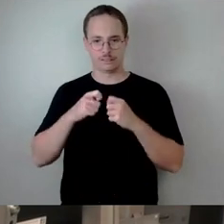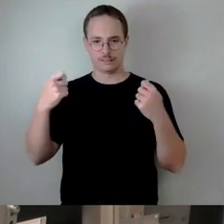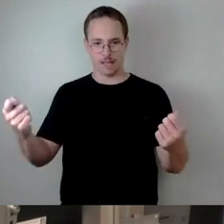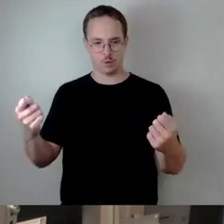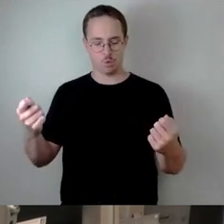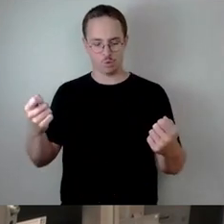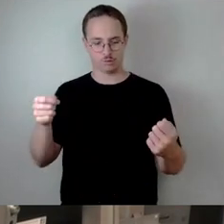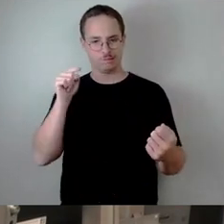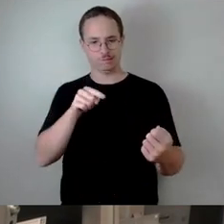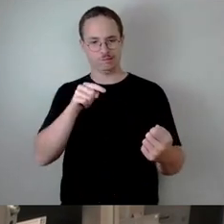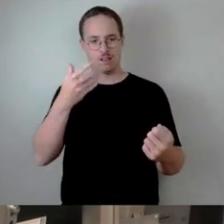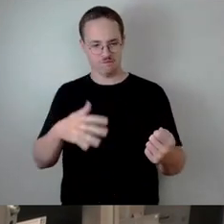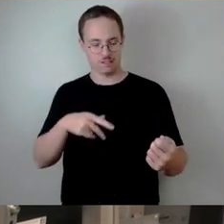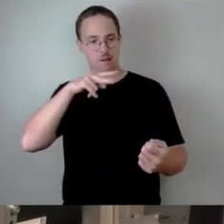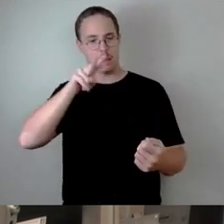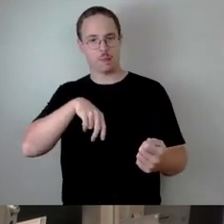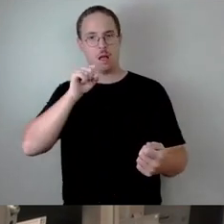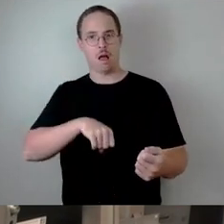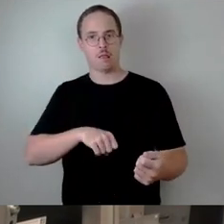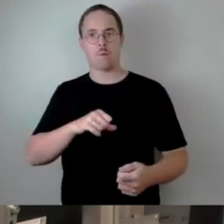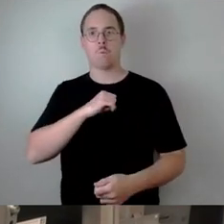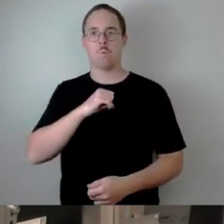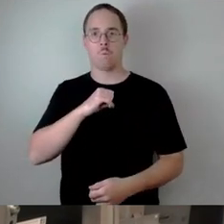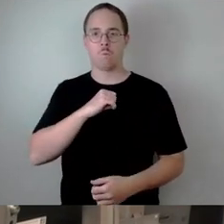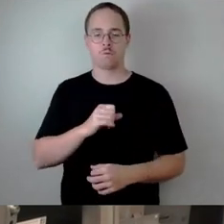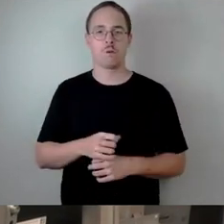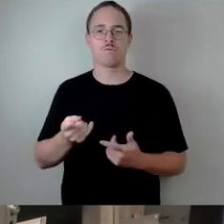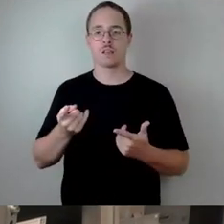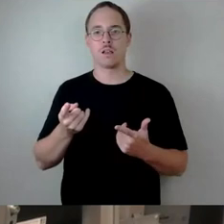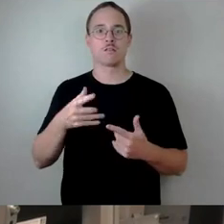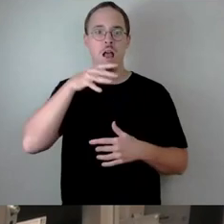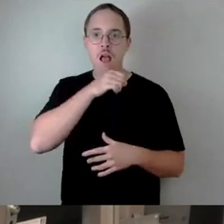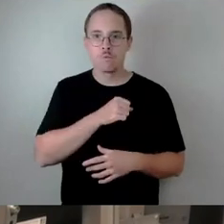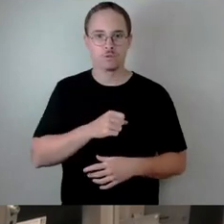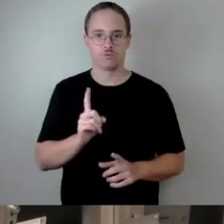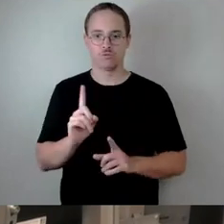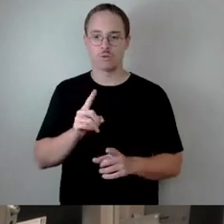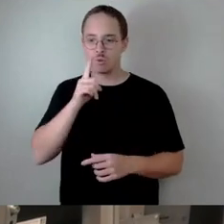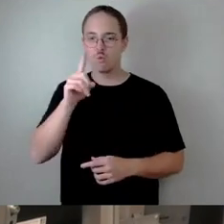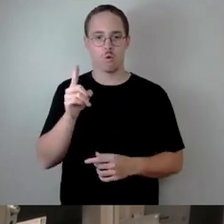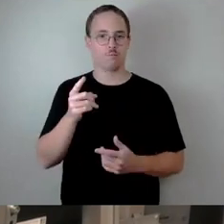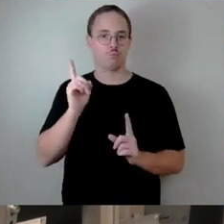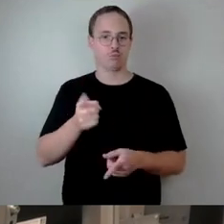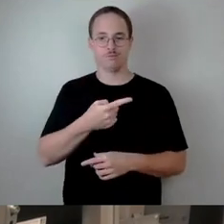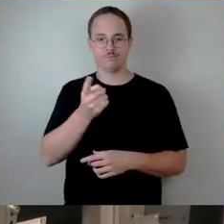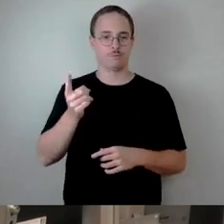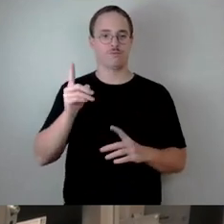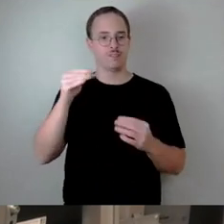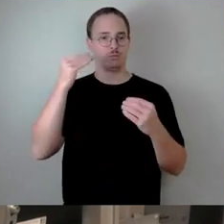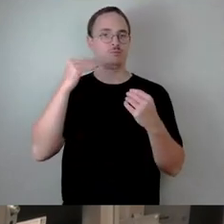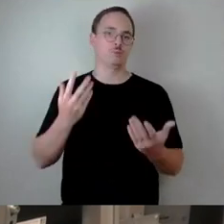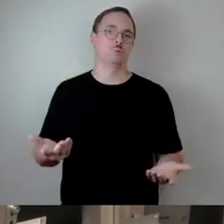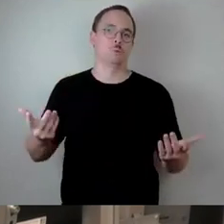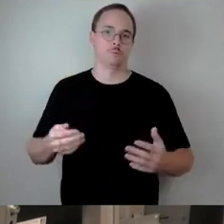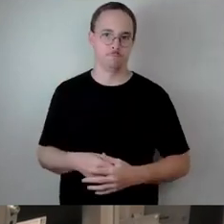habe. Also das ist tatsächlich jetzt auch kein großes Geheimnis, wenn man sich auch ein wenig informiert. Ich werde an der Stelle auch sagen, was geht es mit bei diesem